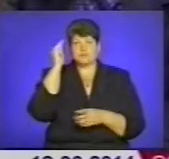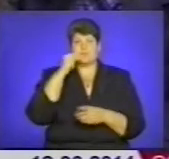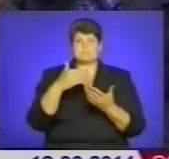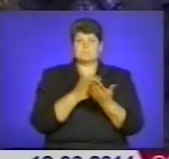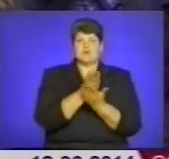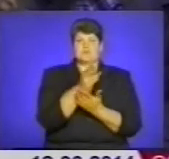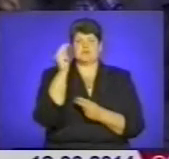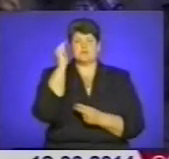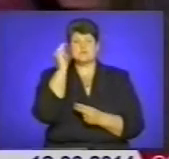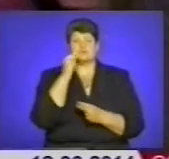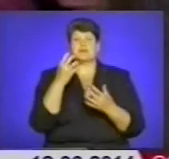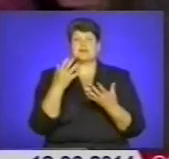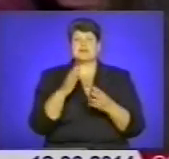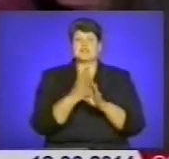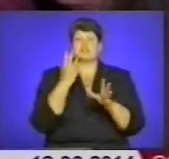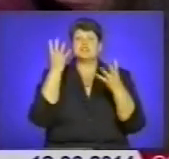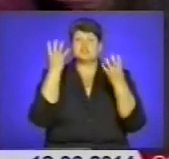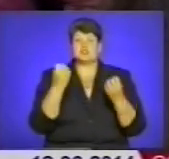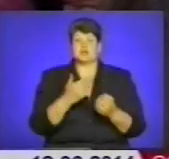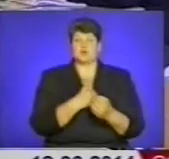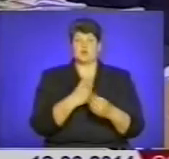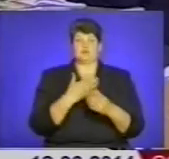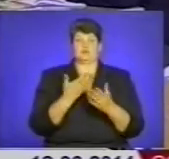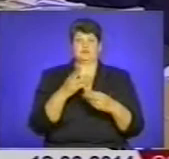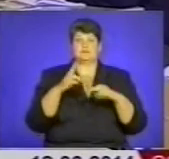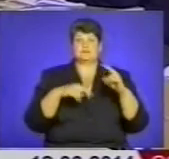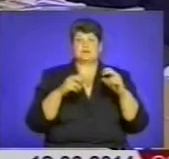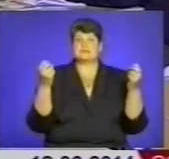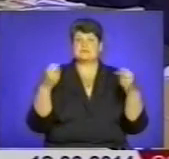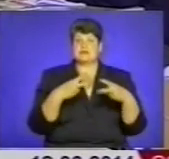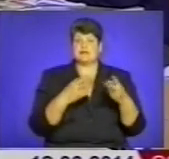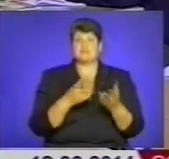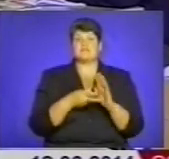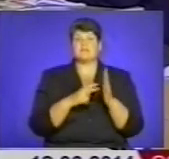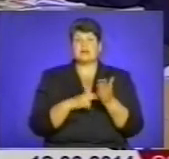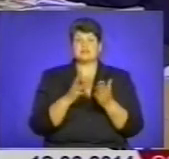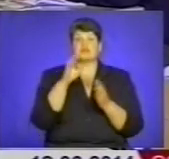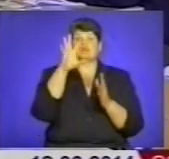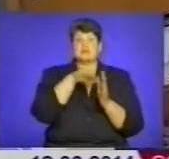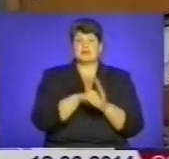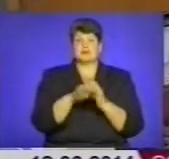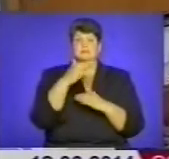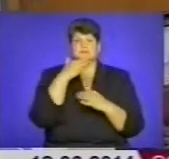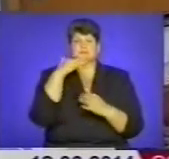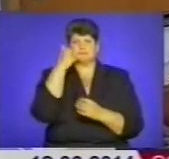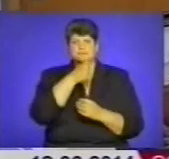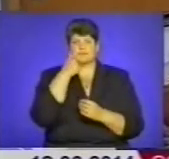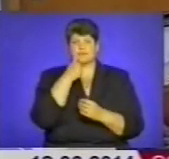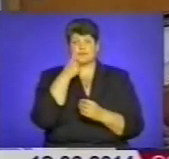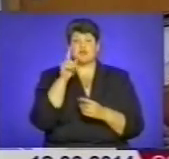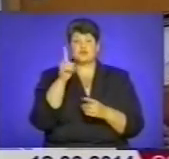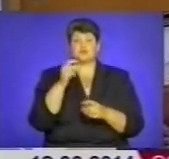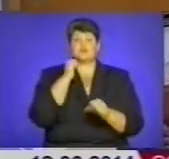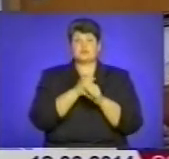черзі ще кілька навчальних закладів, які практикують спеціалізацію. Однак від планів до їх втілень не один рік. Власне, аби